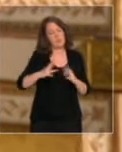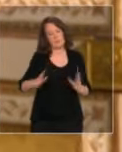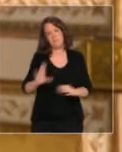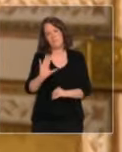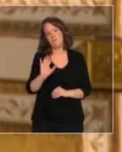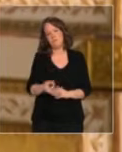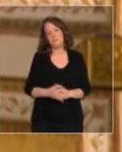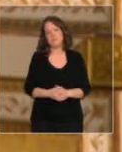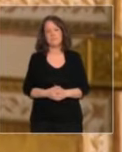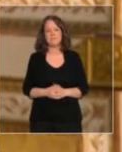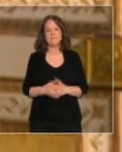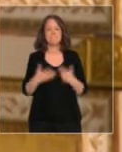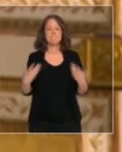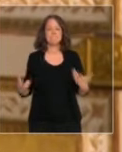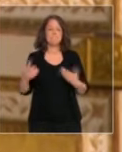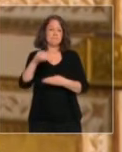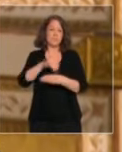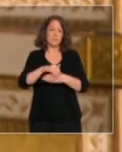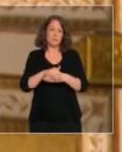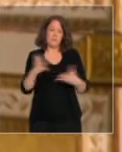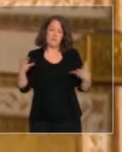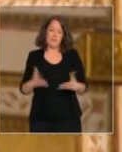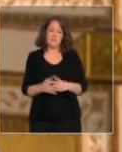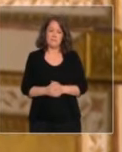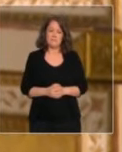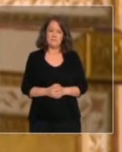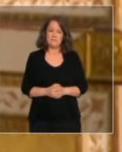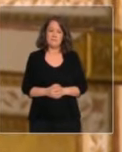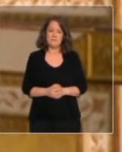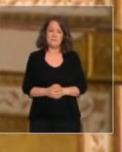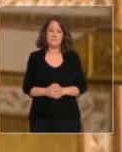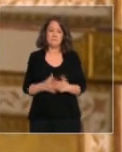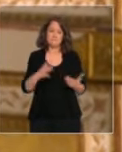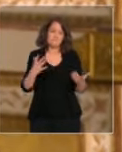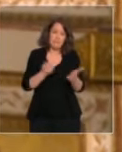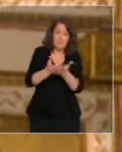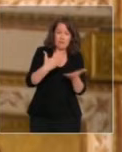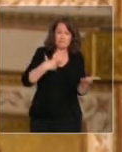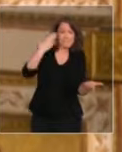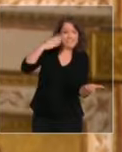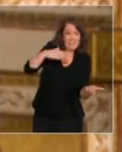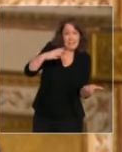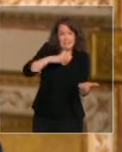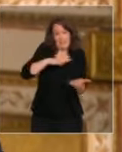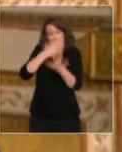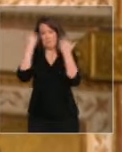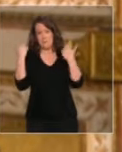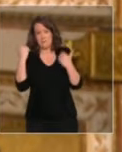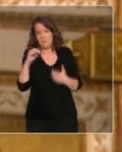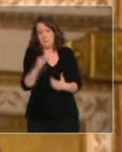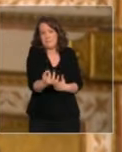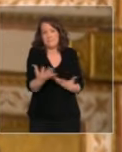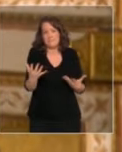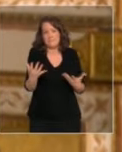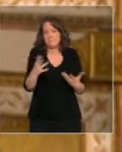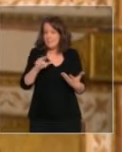Voilà. Ce soir, je partage avec vous ce que nous savons et ce que nous ne savons pas. Nous finirons par l'emporter mais nous